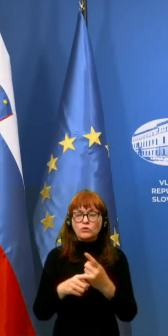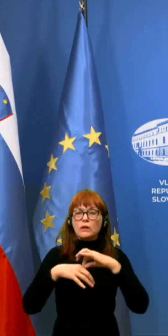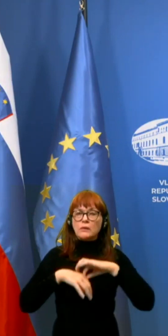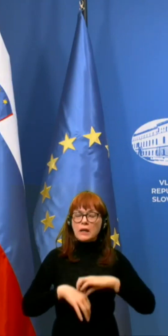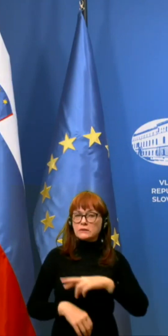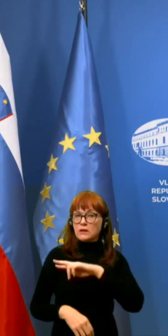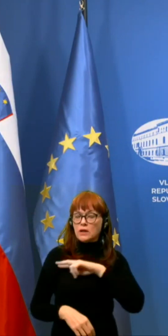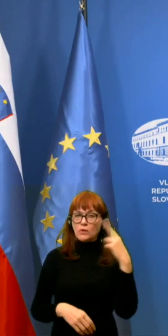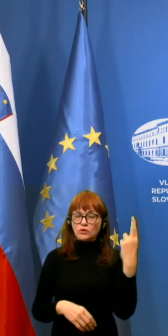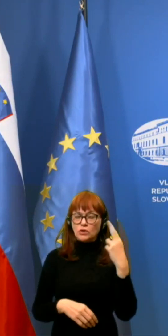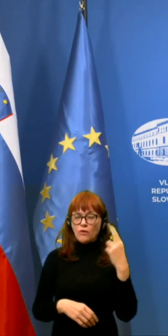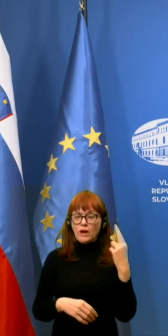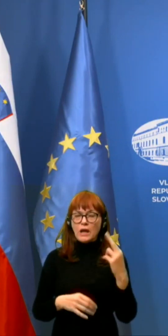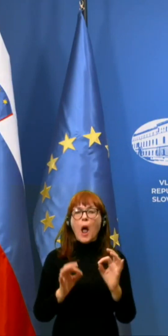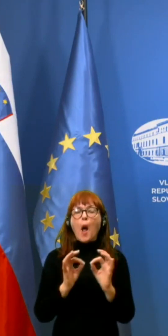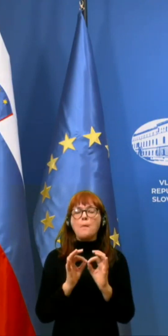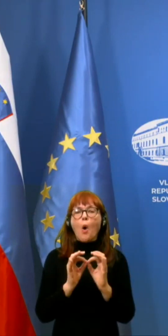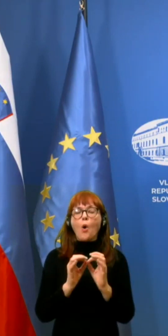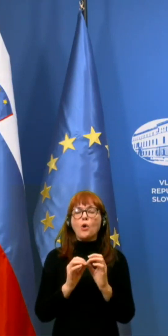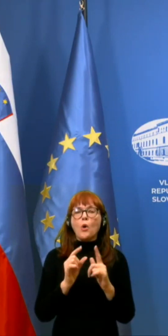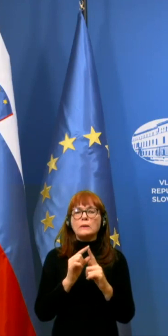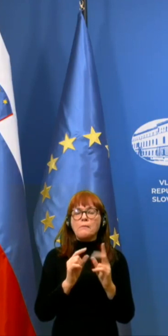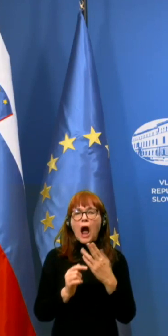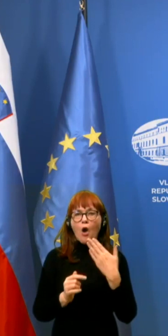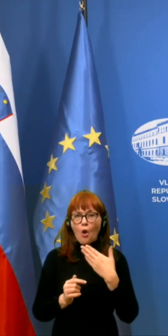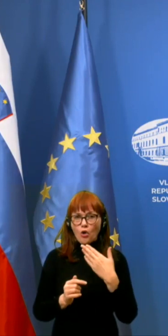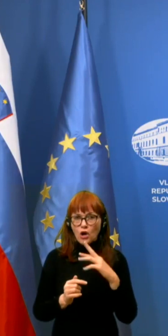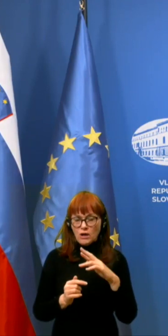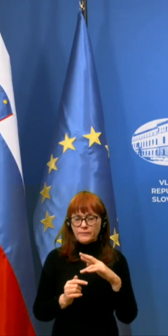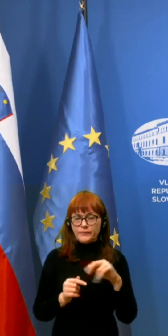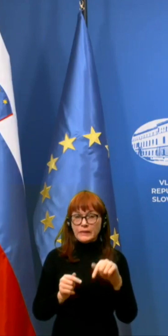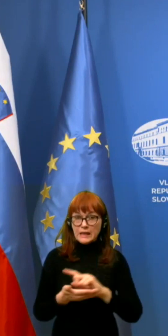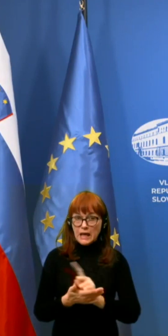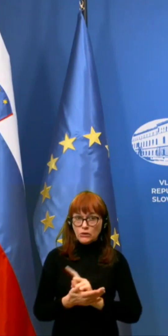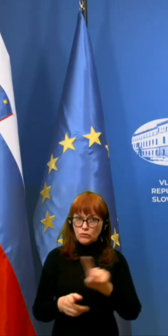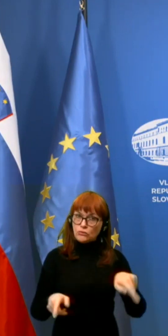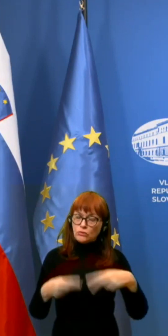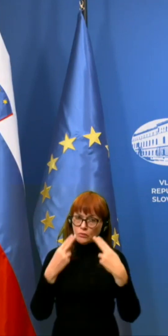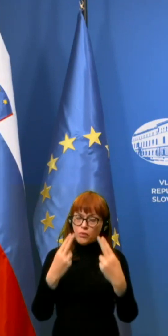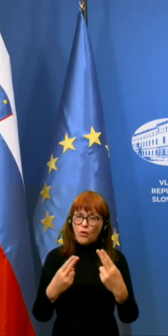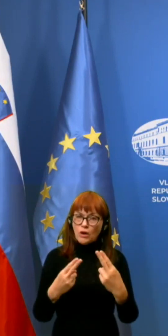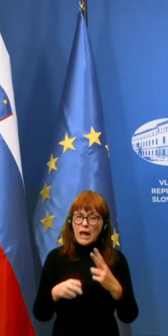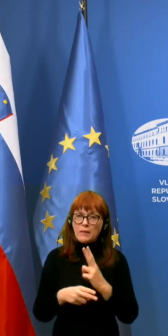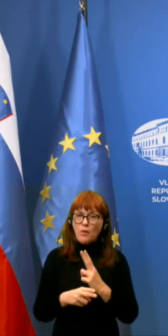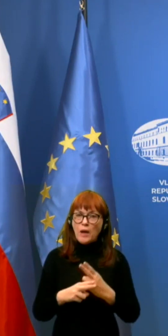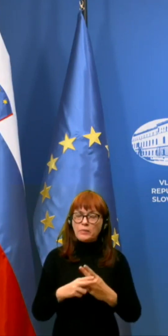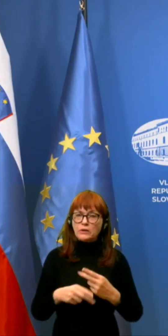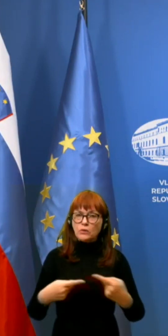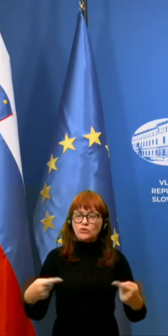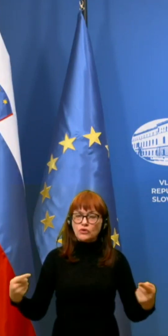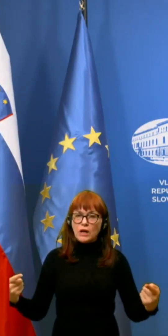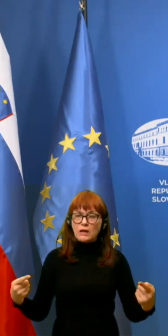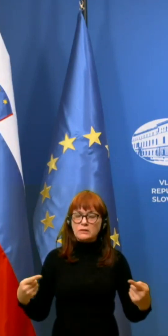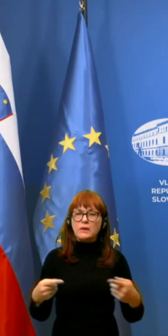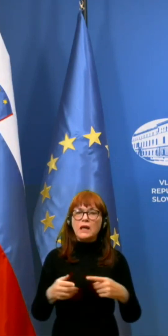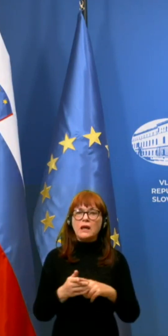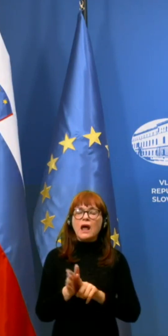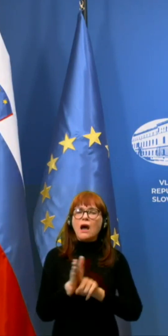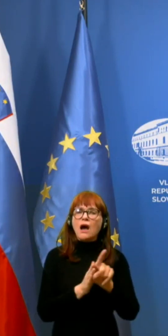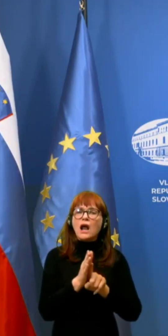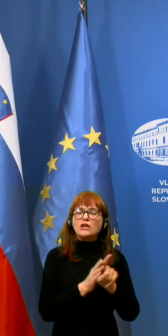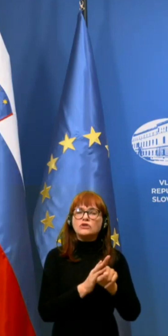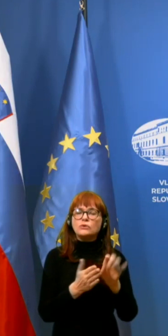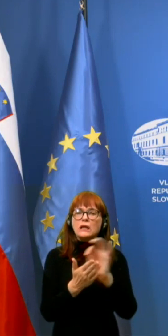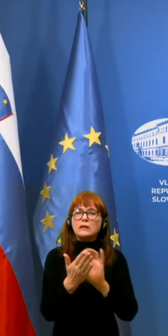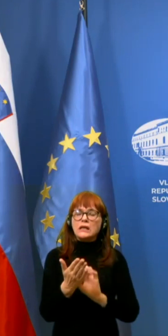Slovenije, Borut Pahor. Mi pa v tem trenutku pogledamo epidemiološke razmere, ki jih slikajo v rezultati testiranj